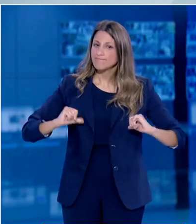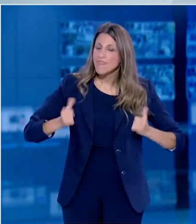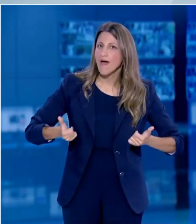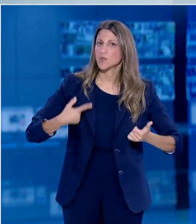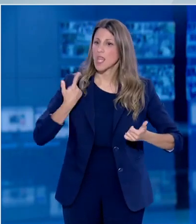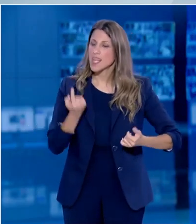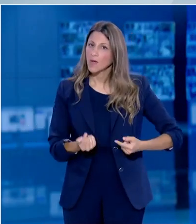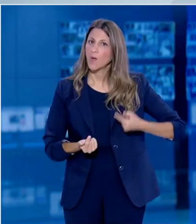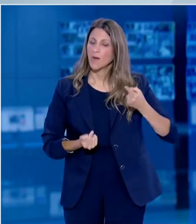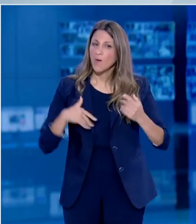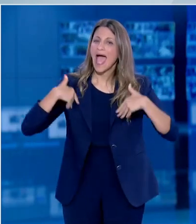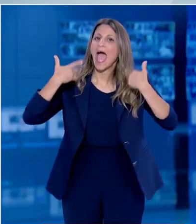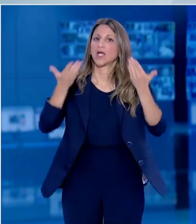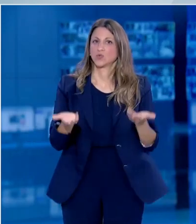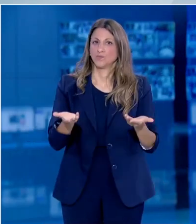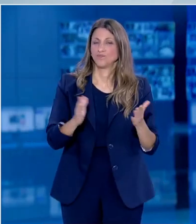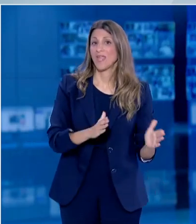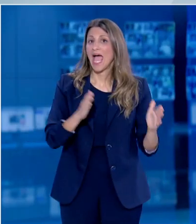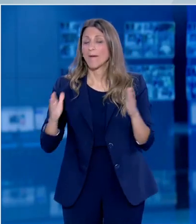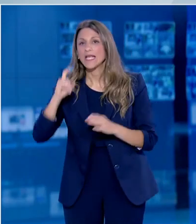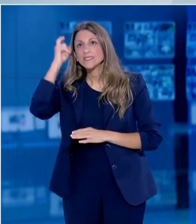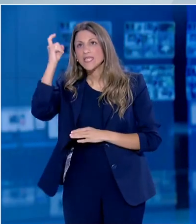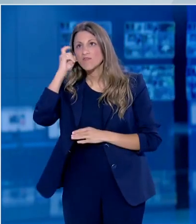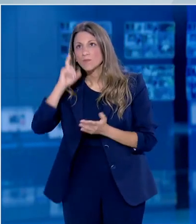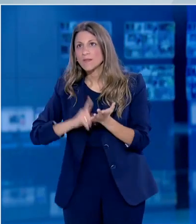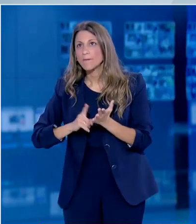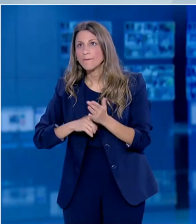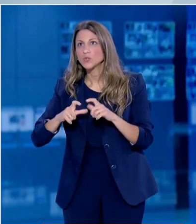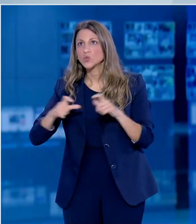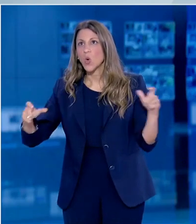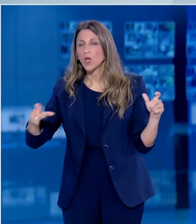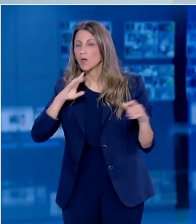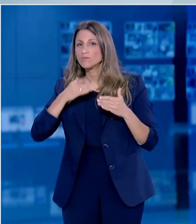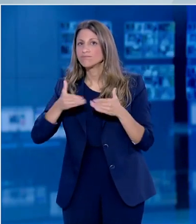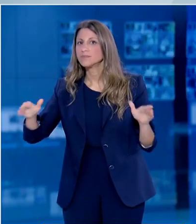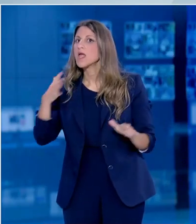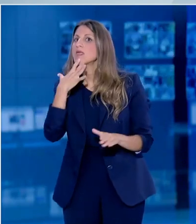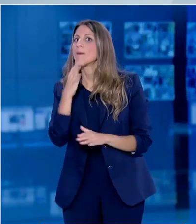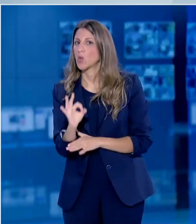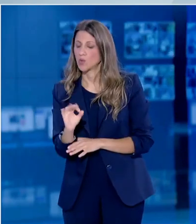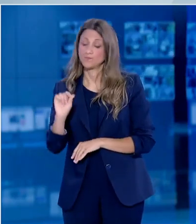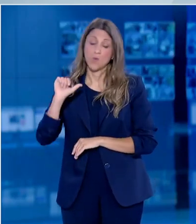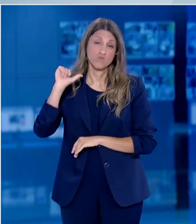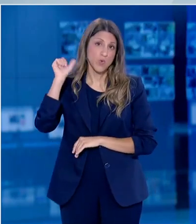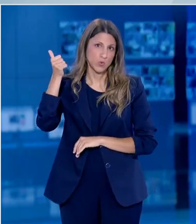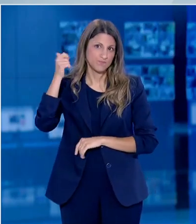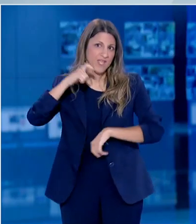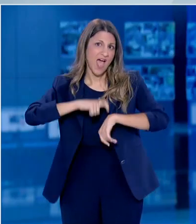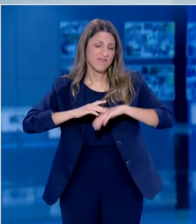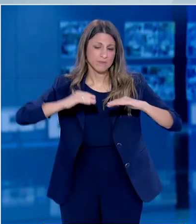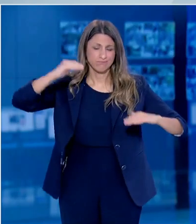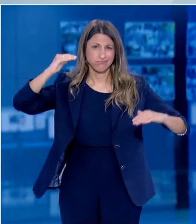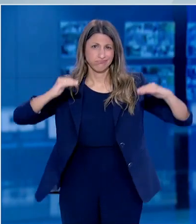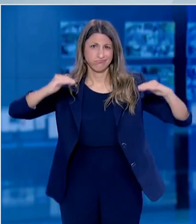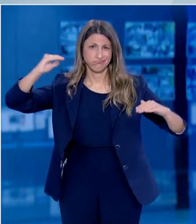και κάποια άλλα επιχειρήματα που λειτουργούν υπέρ του ανοίγματος των σχολείων. Πρώτον, υπάρχει μια κρυφή ανισότητα στη μάθηση και